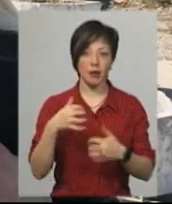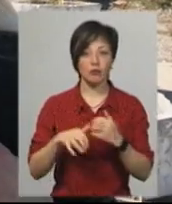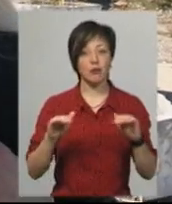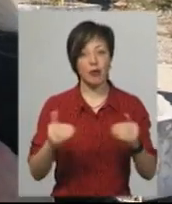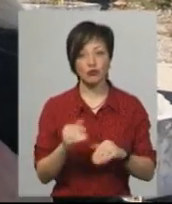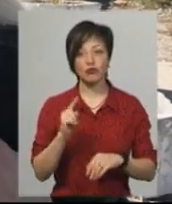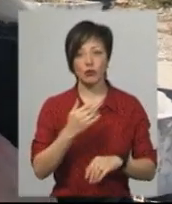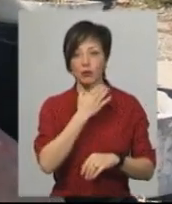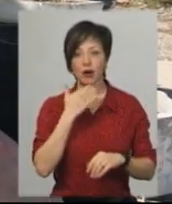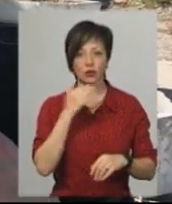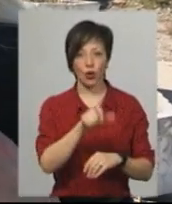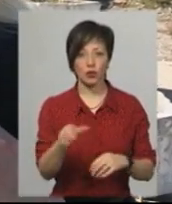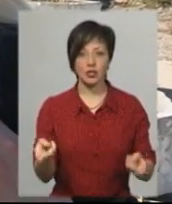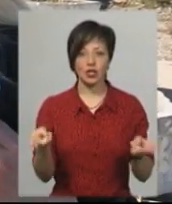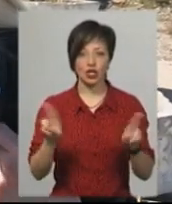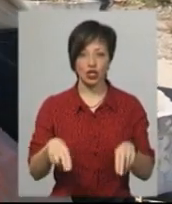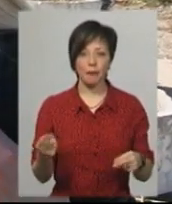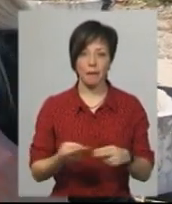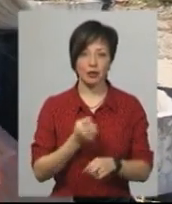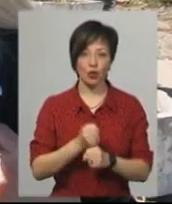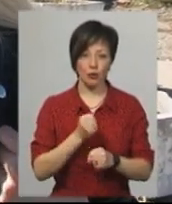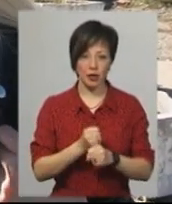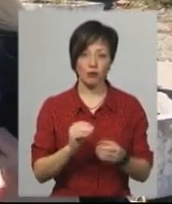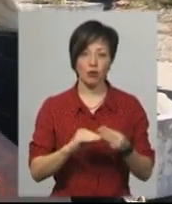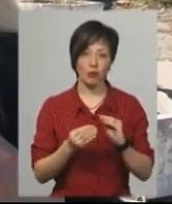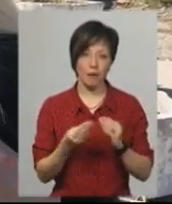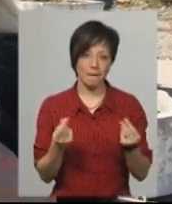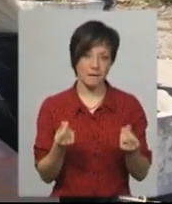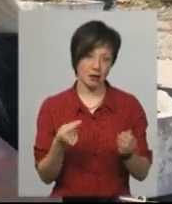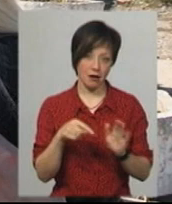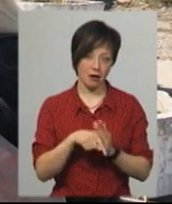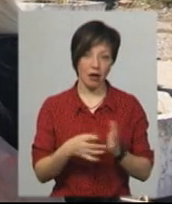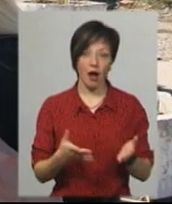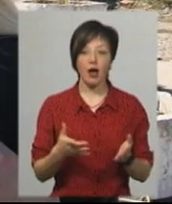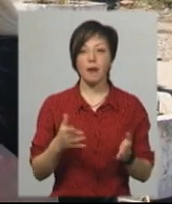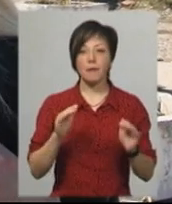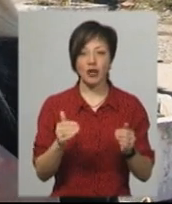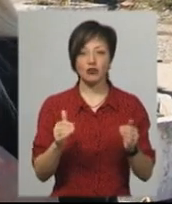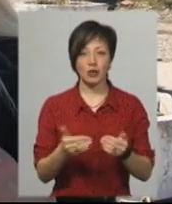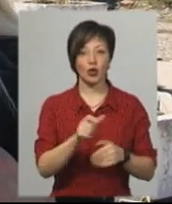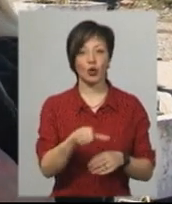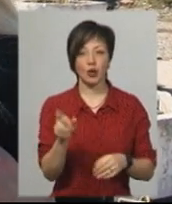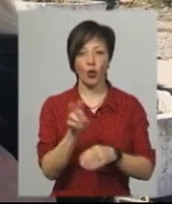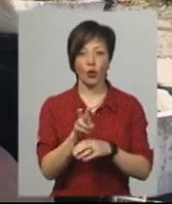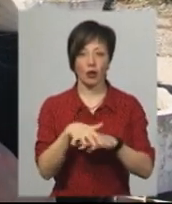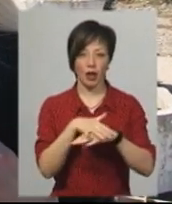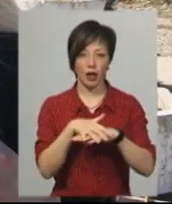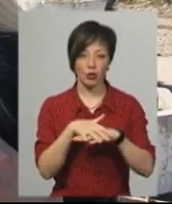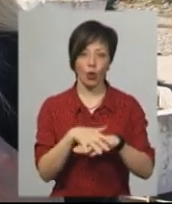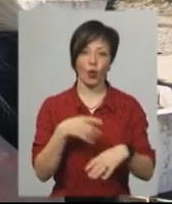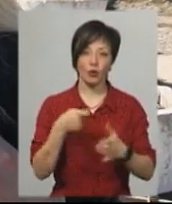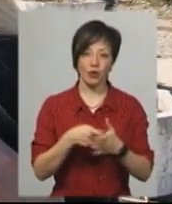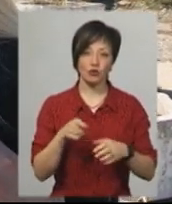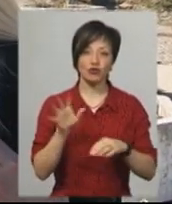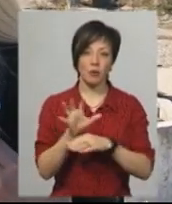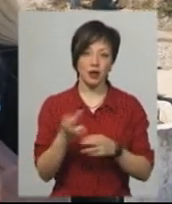Чому? Тому що дуже багато людей залишилось без роботи. Звісно, проблеми матеріального плану. Тому все менше і менше людей, які ходять на ринок годувати, і собаки, на